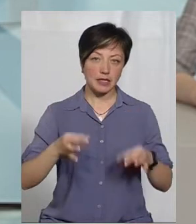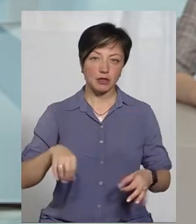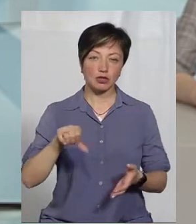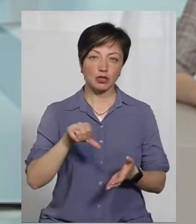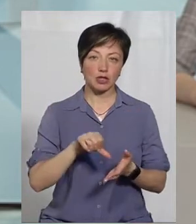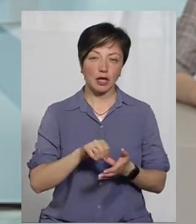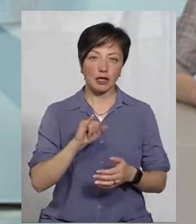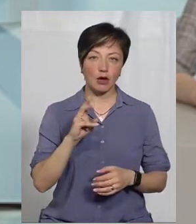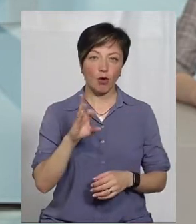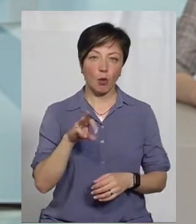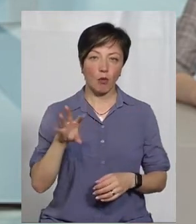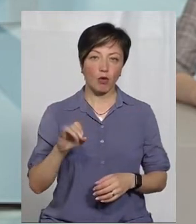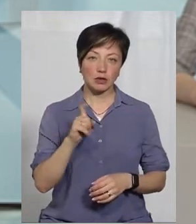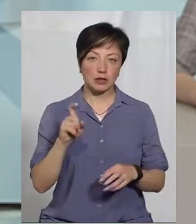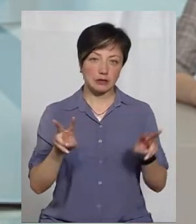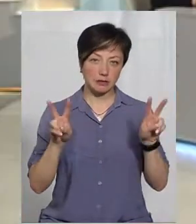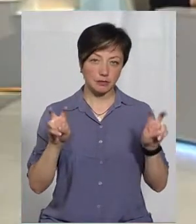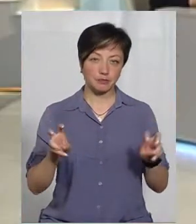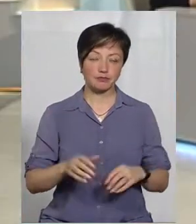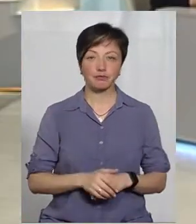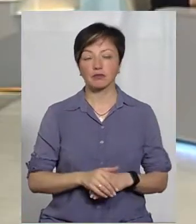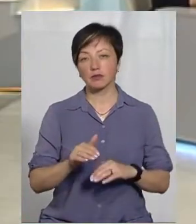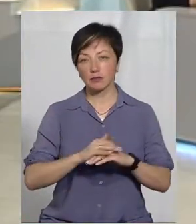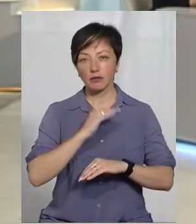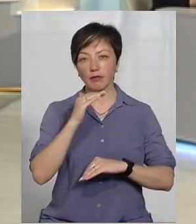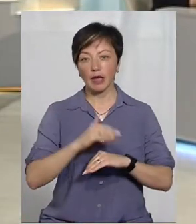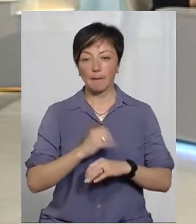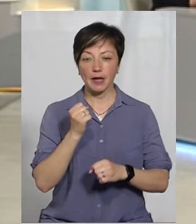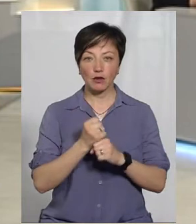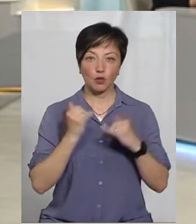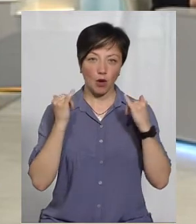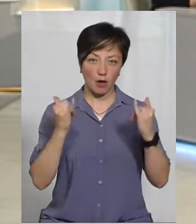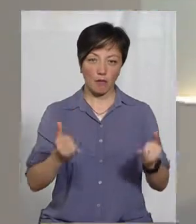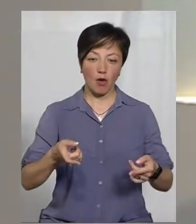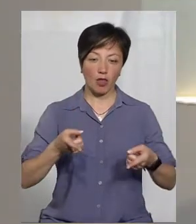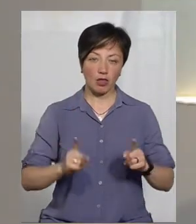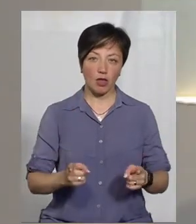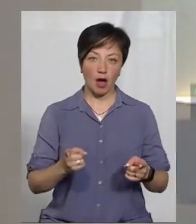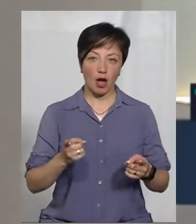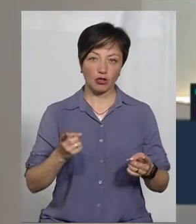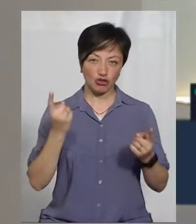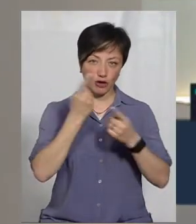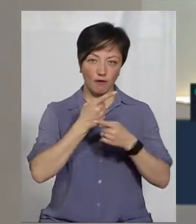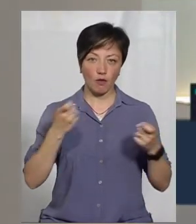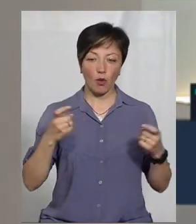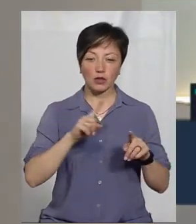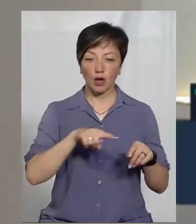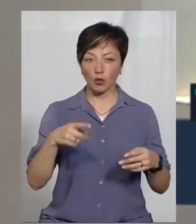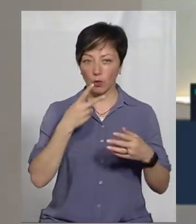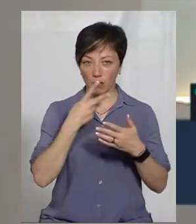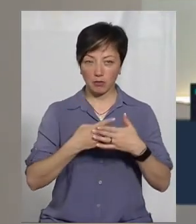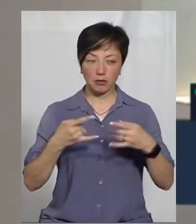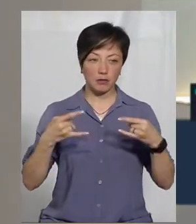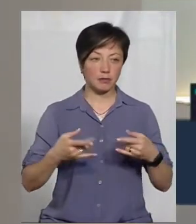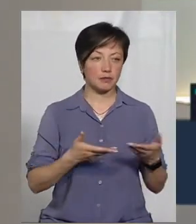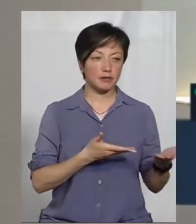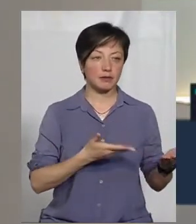член ІКОМОЗ. Мої вітання. Доброго вечора. Ми працюємо наживо. За номером, який ви бачите на екрані, ви можете